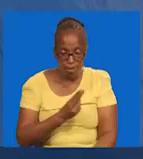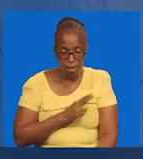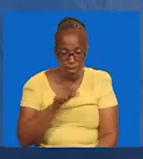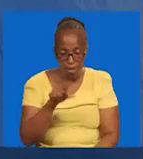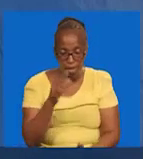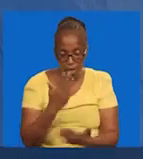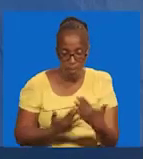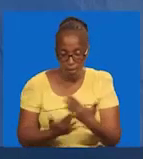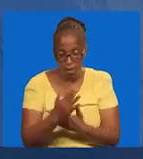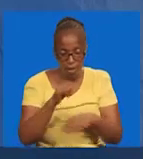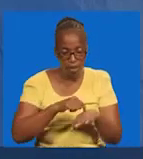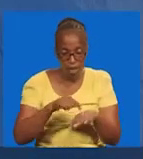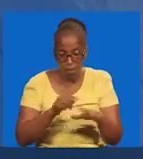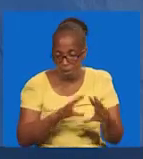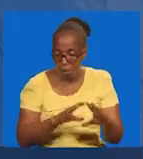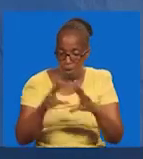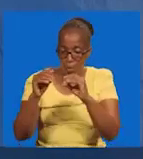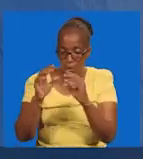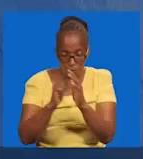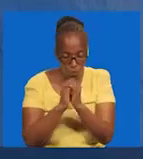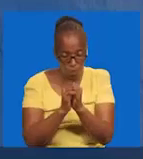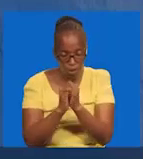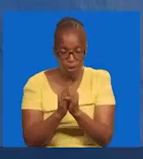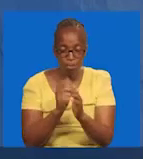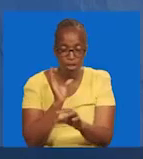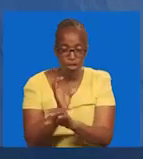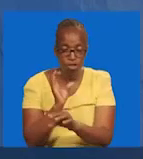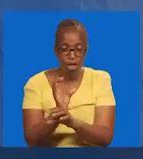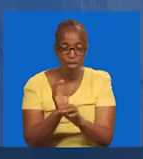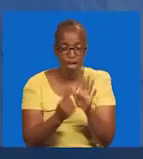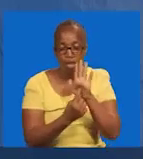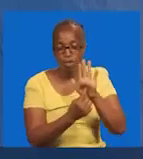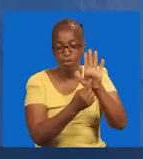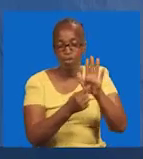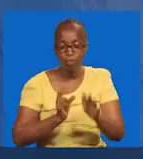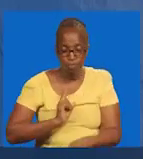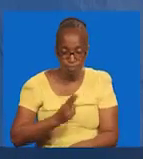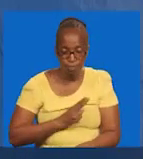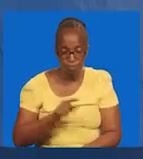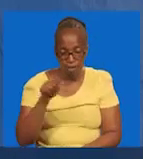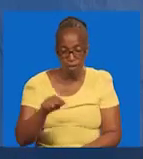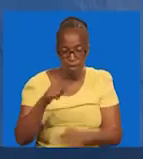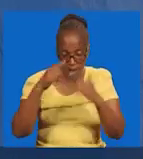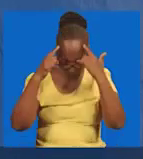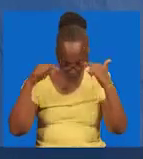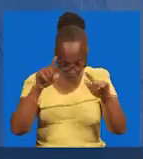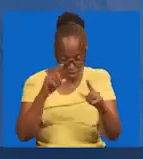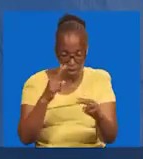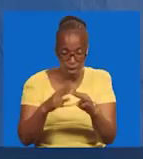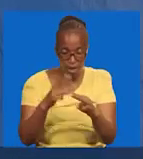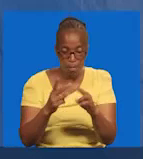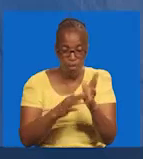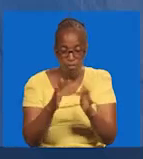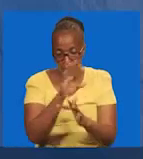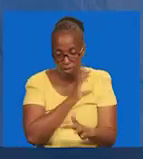machi. Asbuya leo tunapotoka. Kuenda kuwabudu makanisadi. Tuonyeshe ushindi huu. Katika